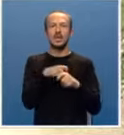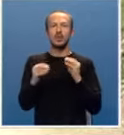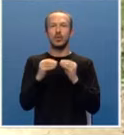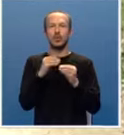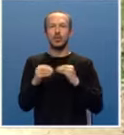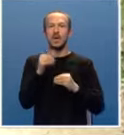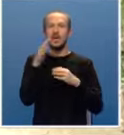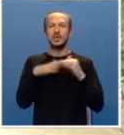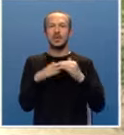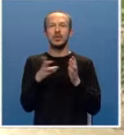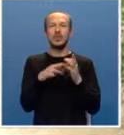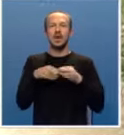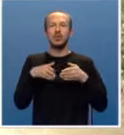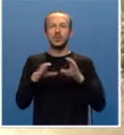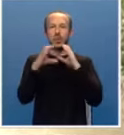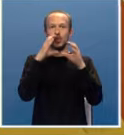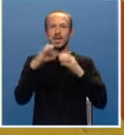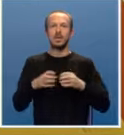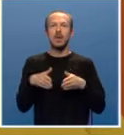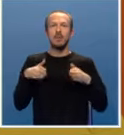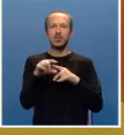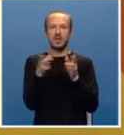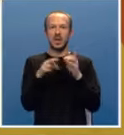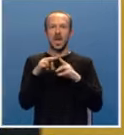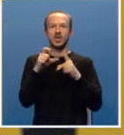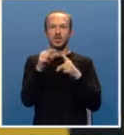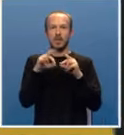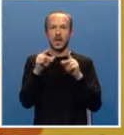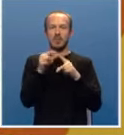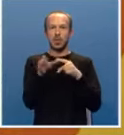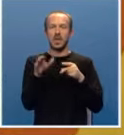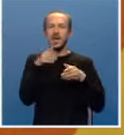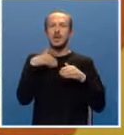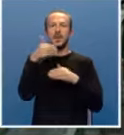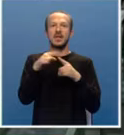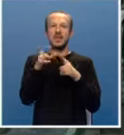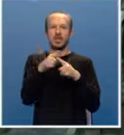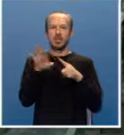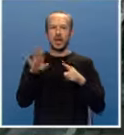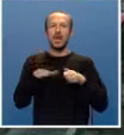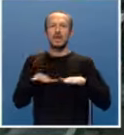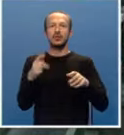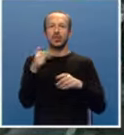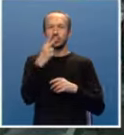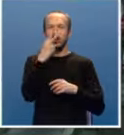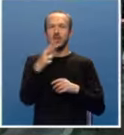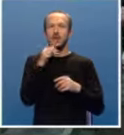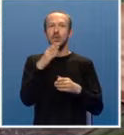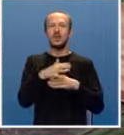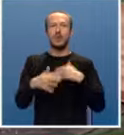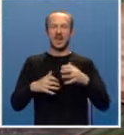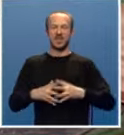problema i izgradnjom na putnim komunikacijama brodna Drinišća, Pampolje i magistrali prema tjentištu. Razvojnu šansu vide i u